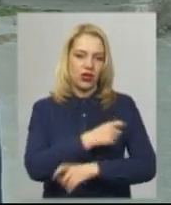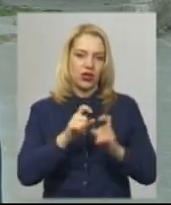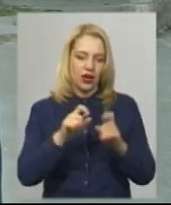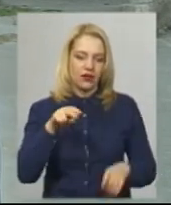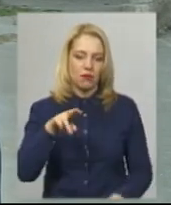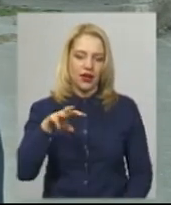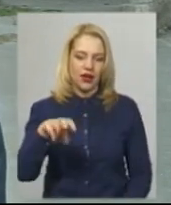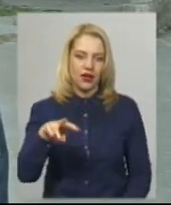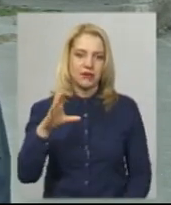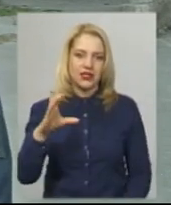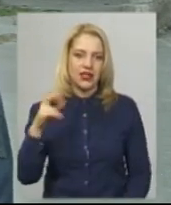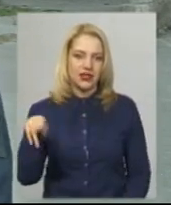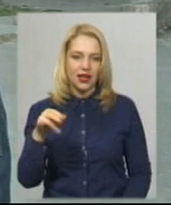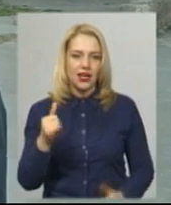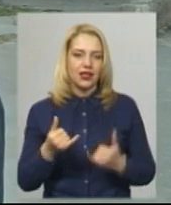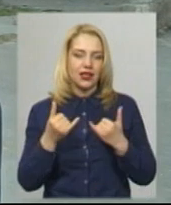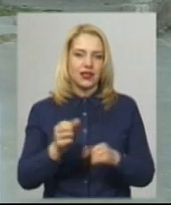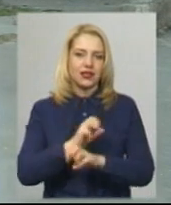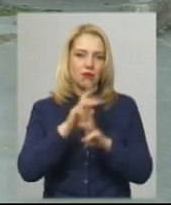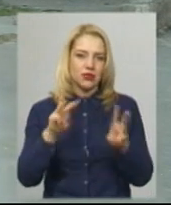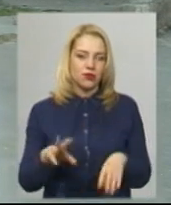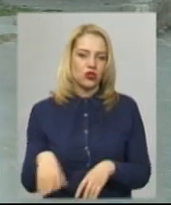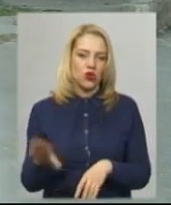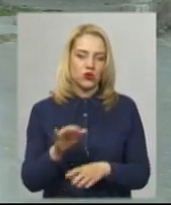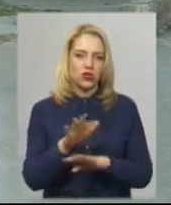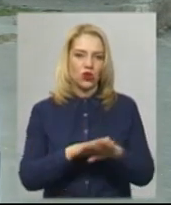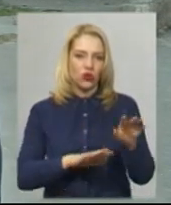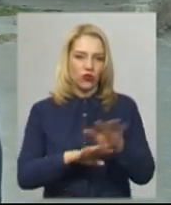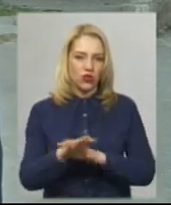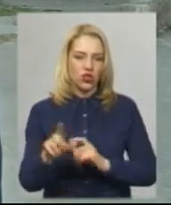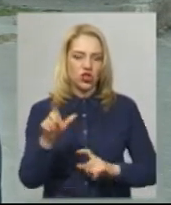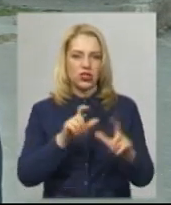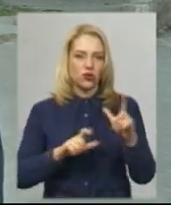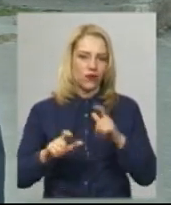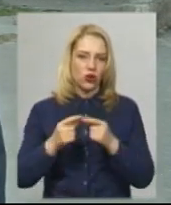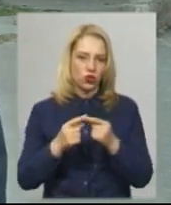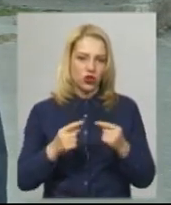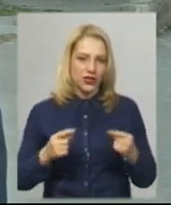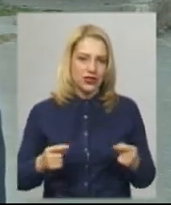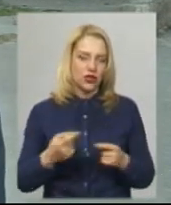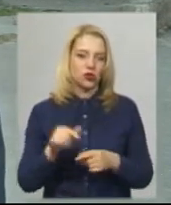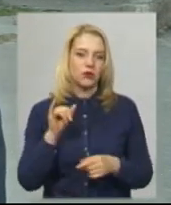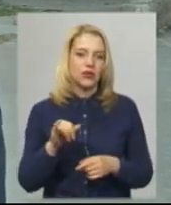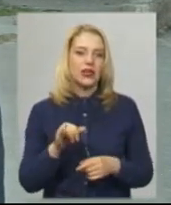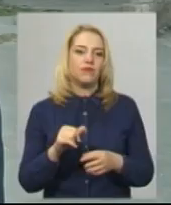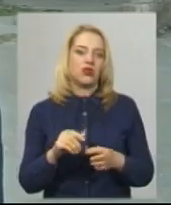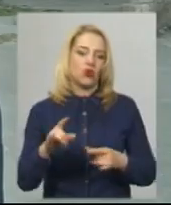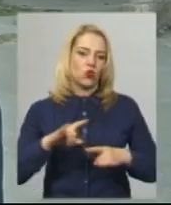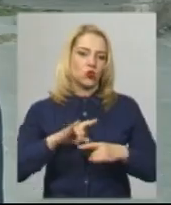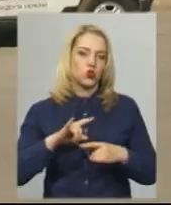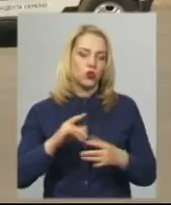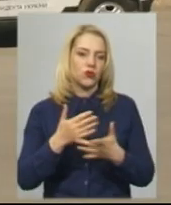усіх рукавичок, дезінфікуючих засобів, костюмів, ну і